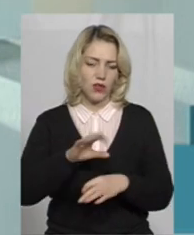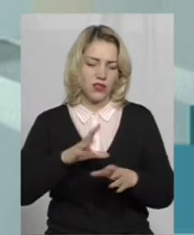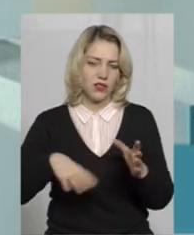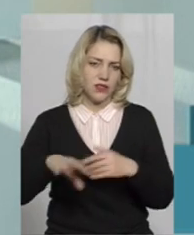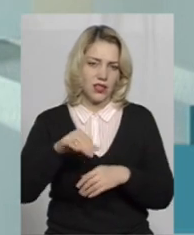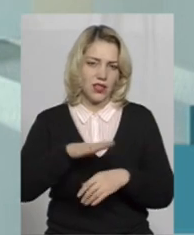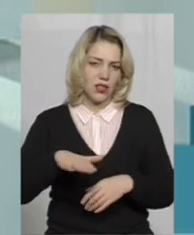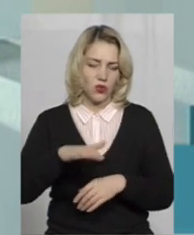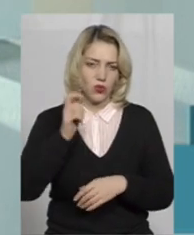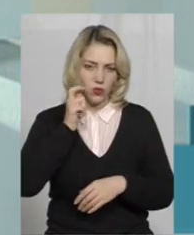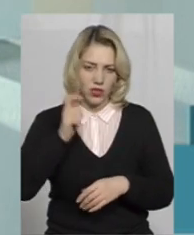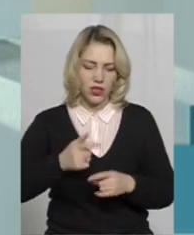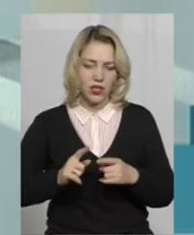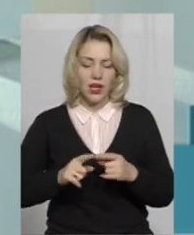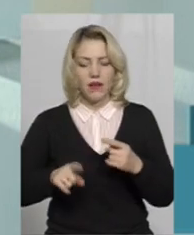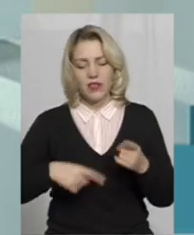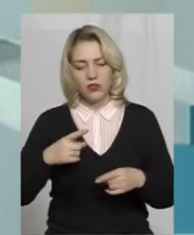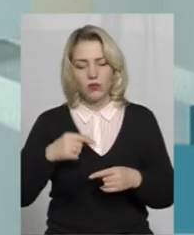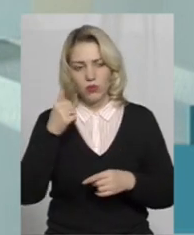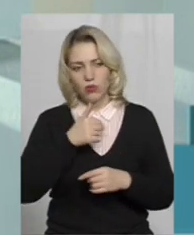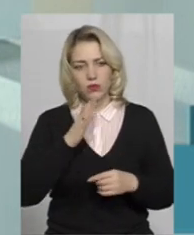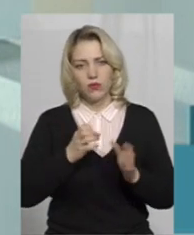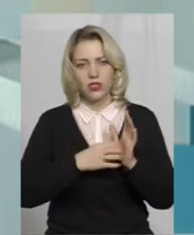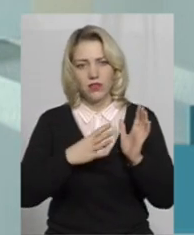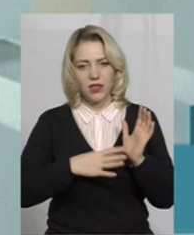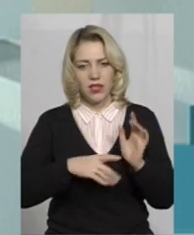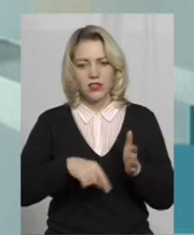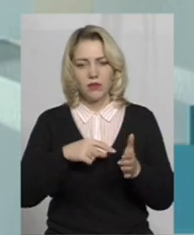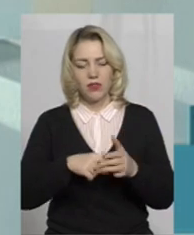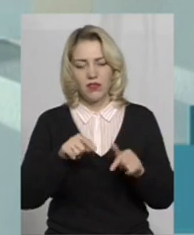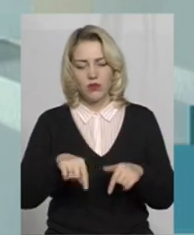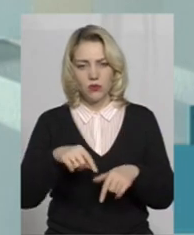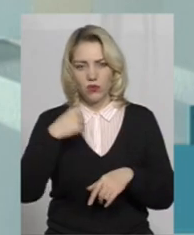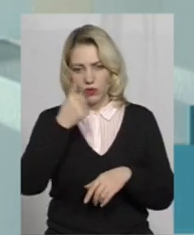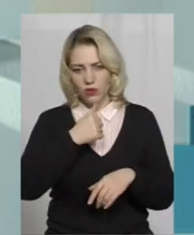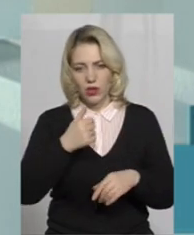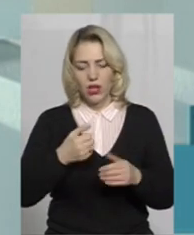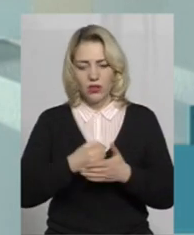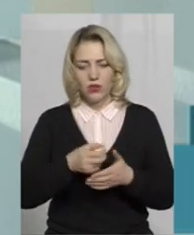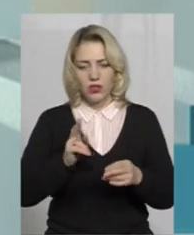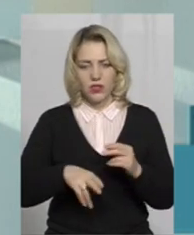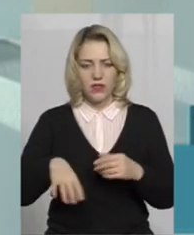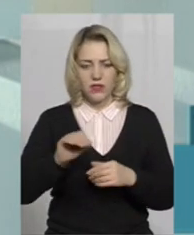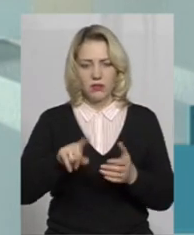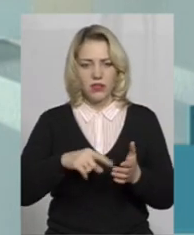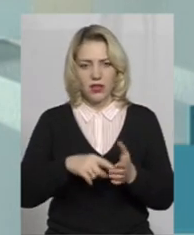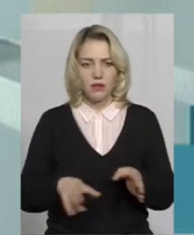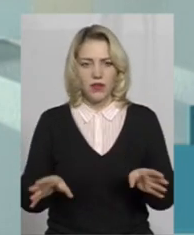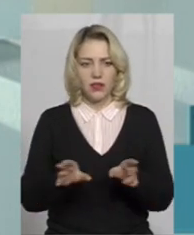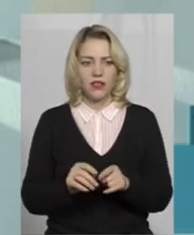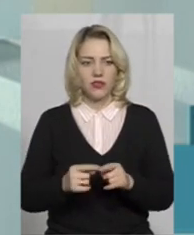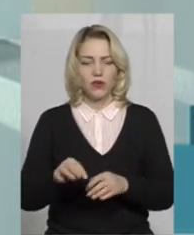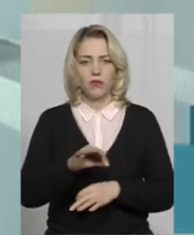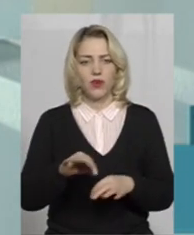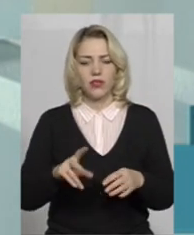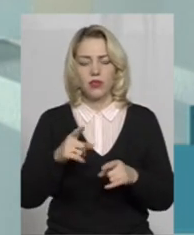були ще 12 міст, де минулого року запровадився даний проєкт. І вже цього року до кінця всі міста приєдналися до цього проєкту,